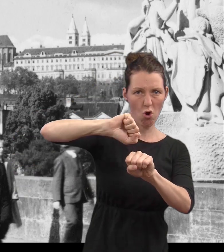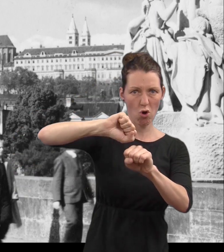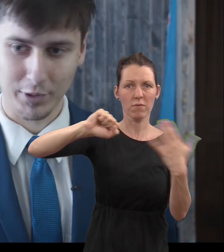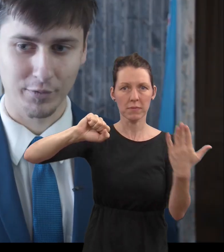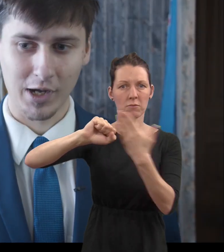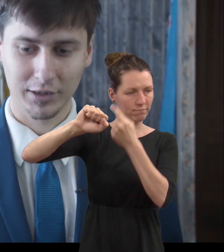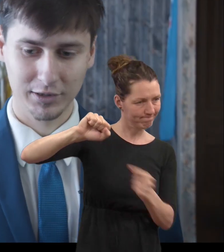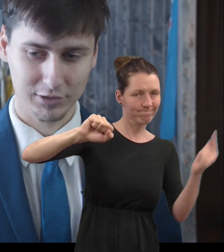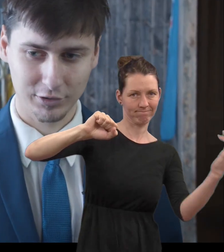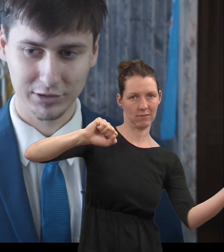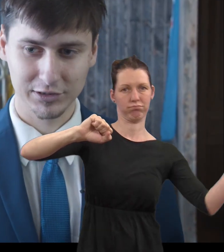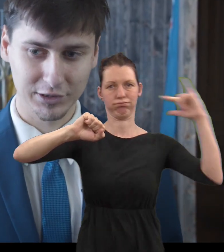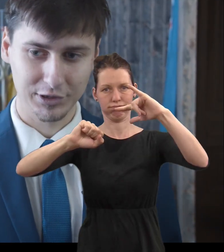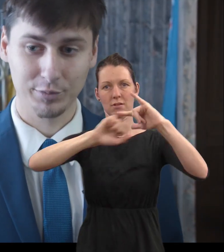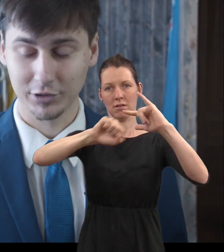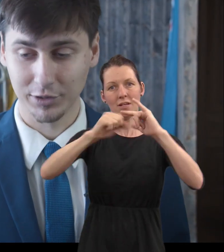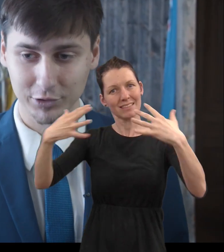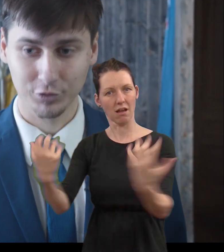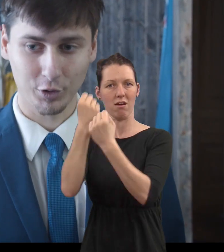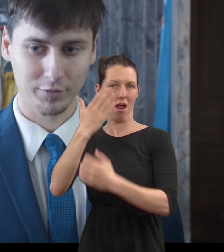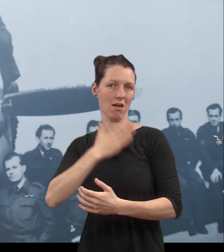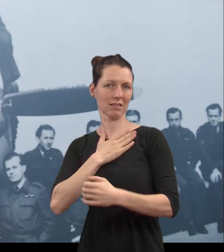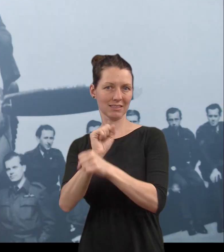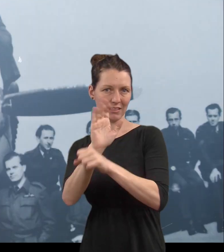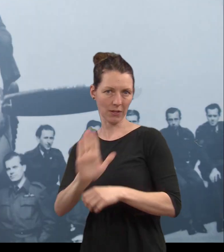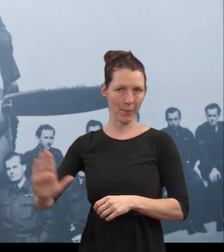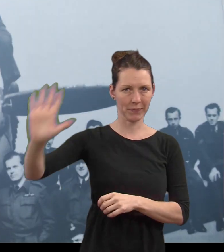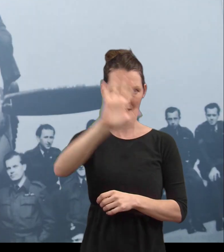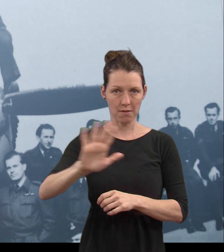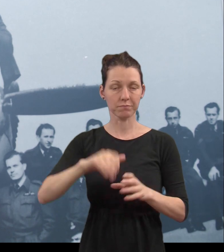vězněni, popravováni za to, když se snažili proti Německu bojovat.